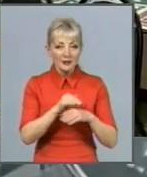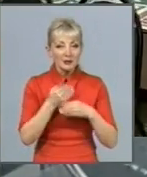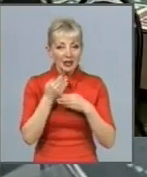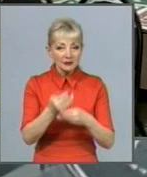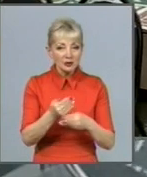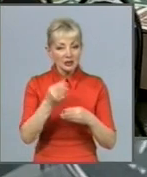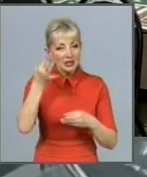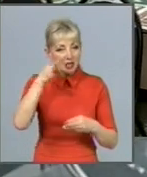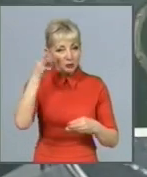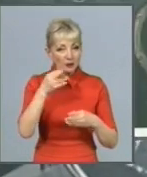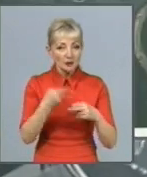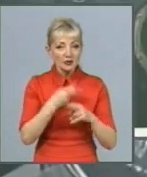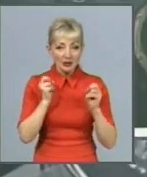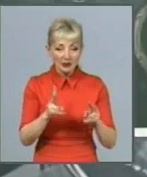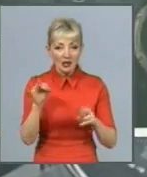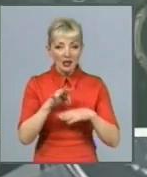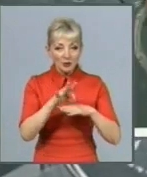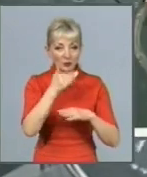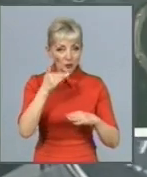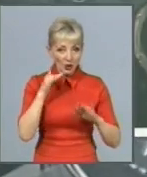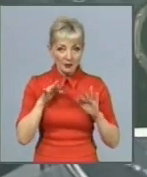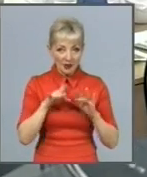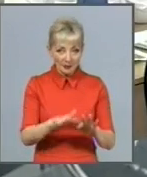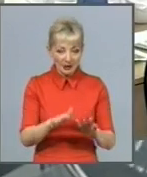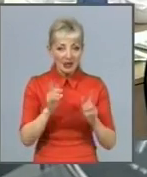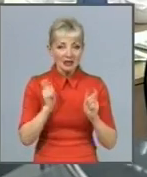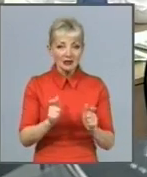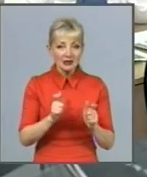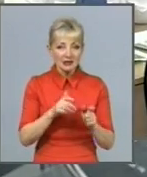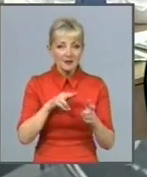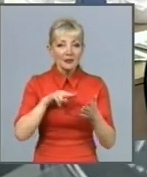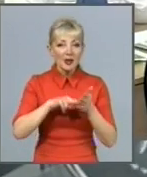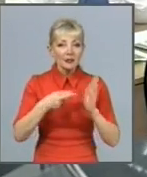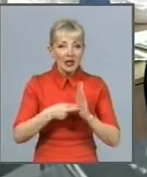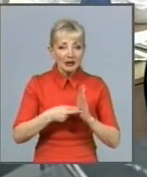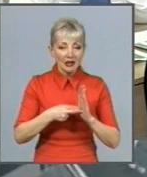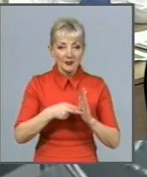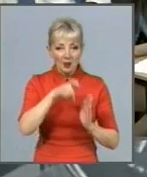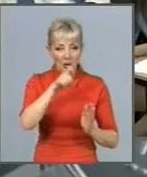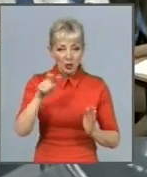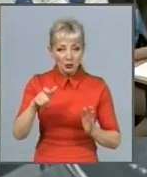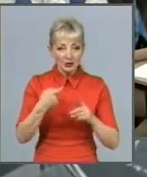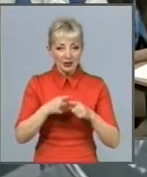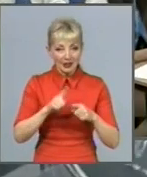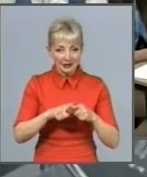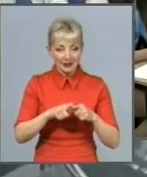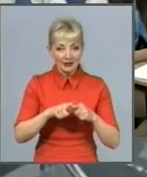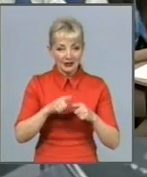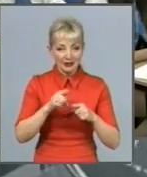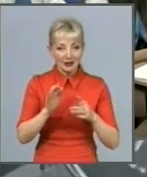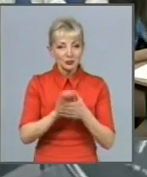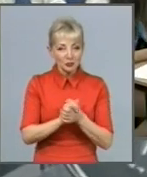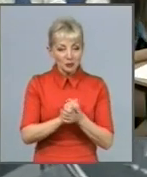проводять низку заходів в межах реалізації проєкту «Громада дружня до дітей та молоді». Ми давно задумалися над